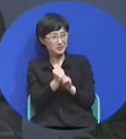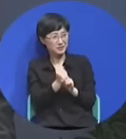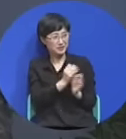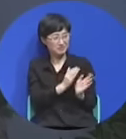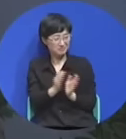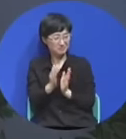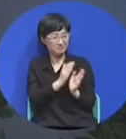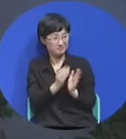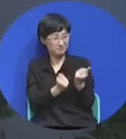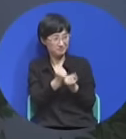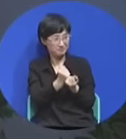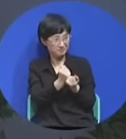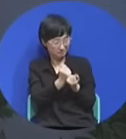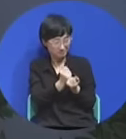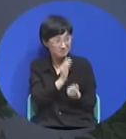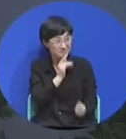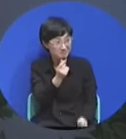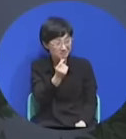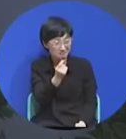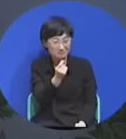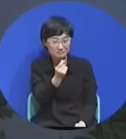전사님이 이 말 아닙니까 뭐해요 이렇게